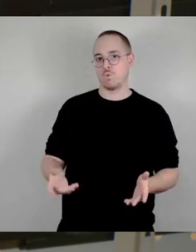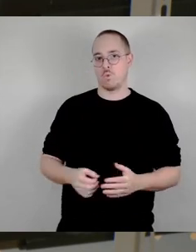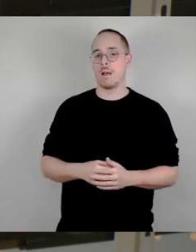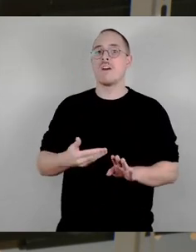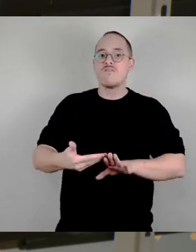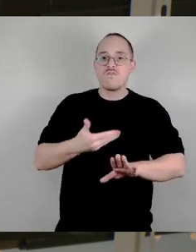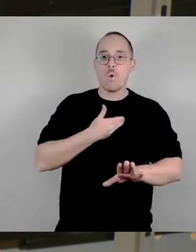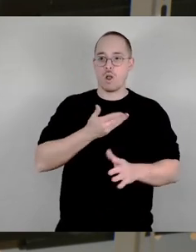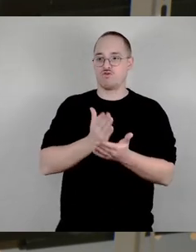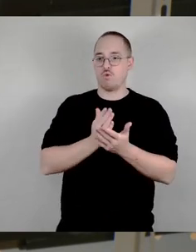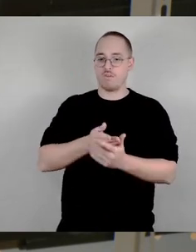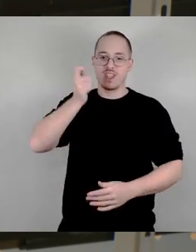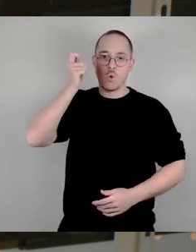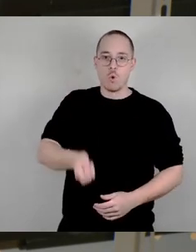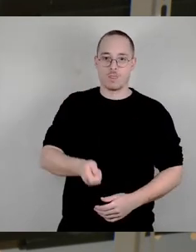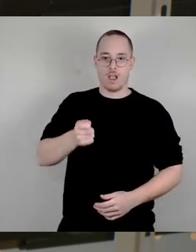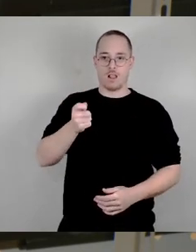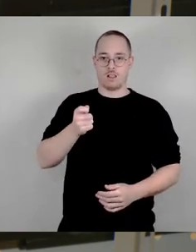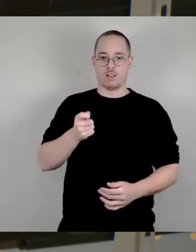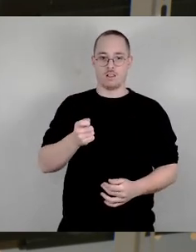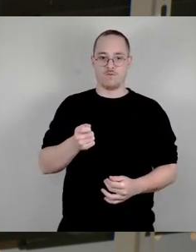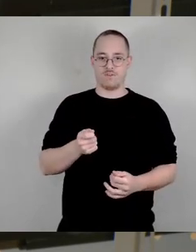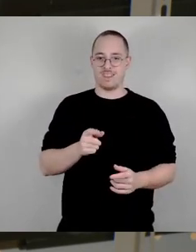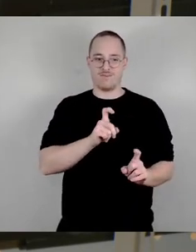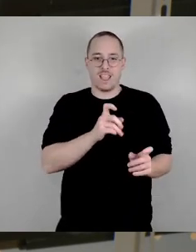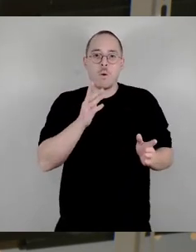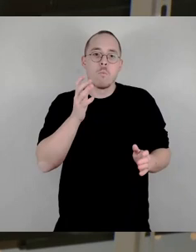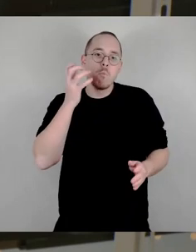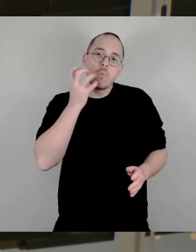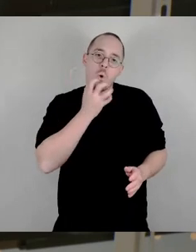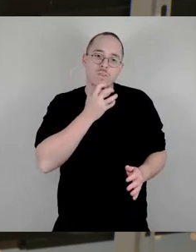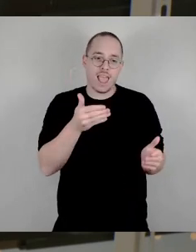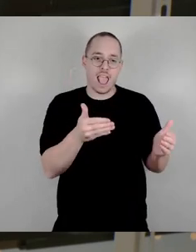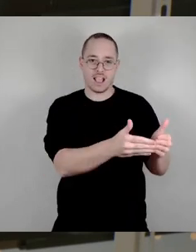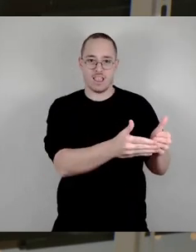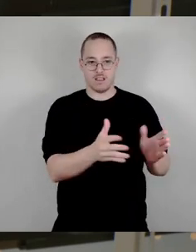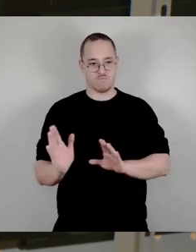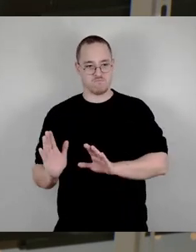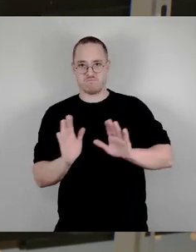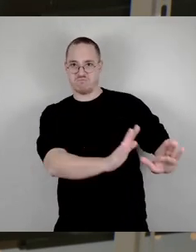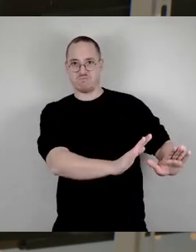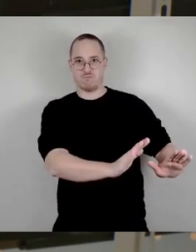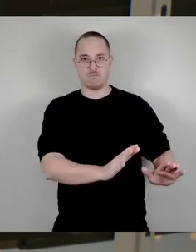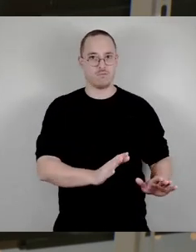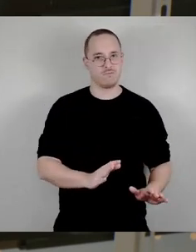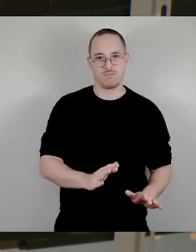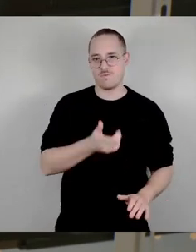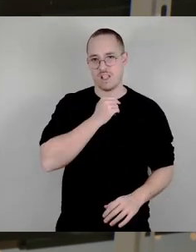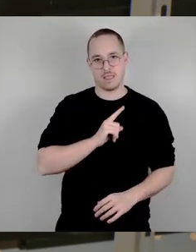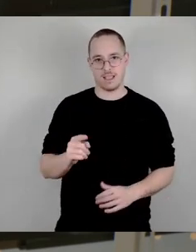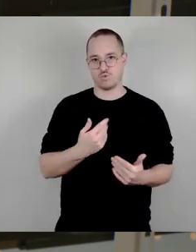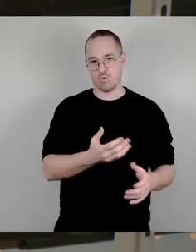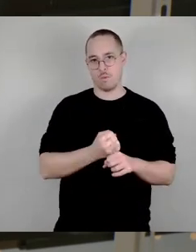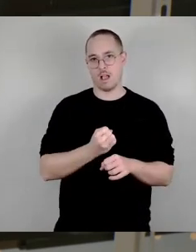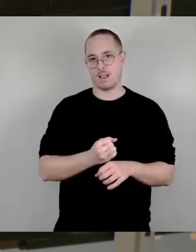alles in die böse Ecke schieben, ist nicht unser Stil. Wir bleiben dabei, dass wir als Grüne Fraktion